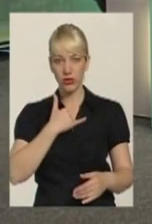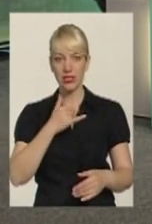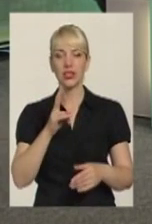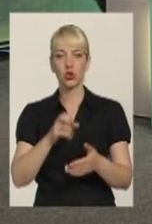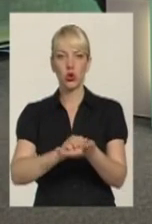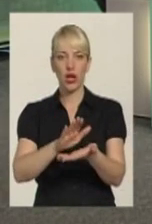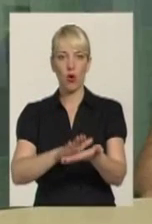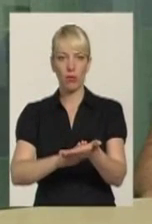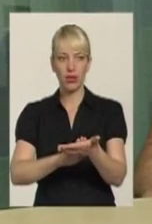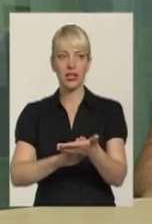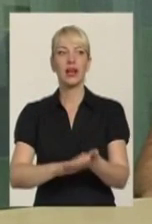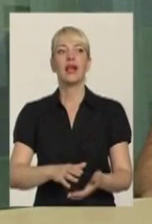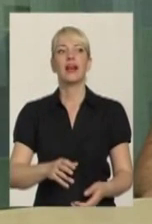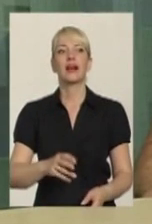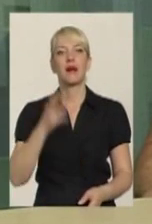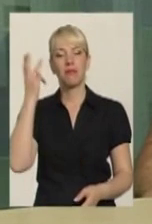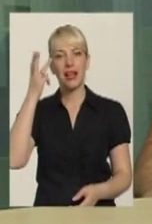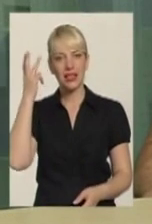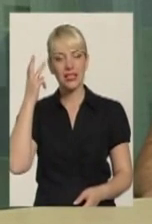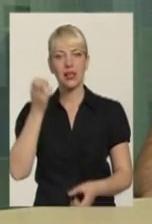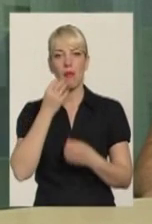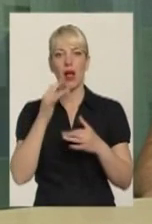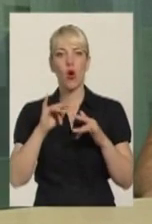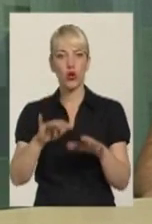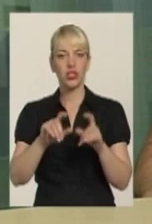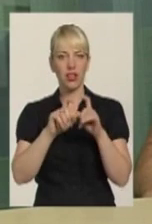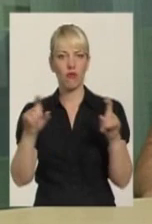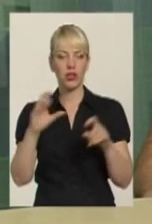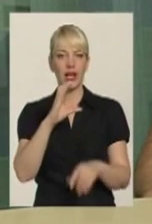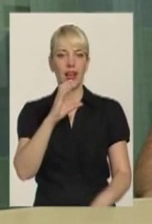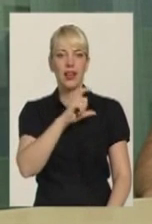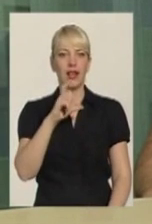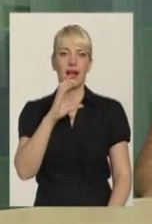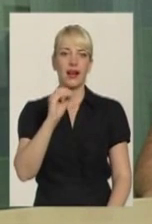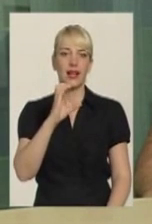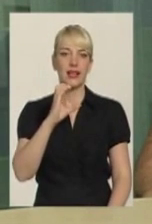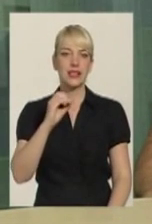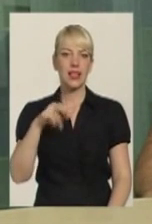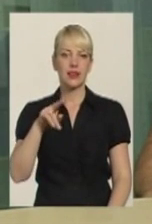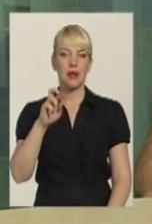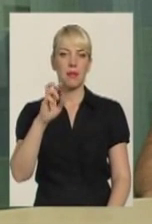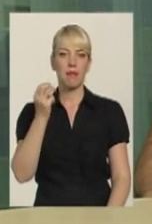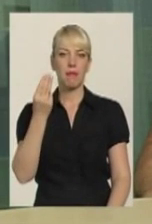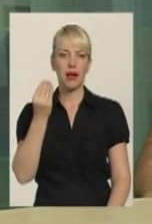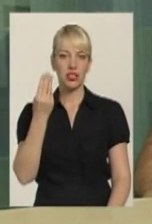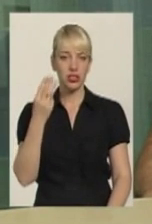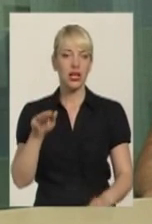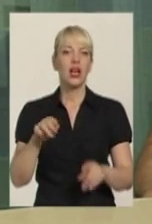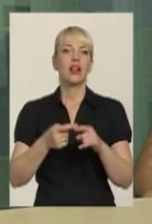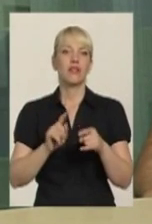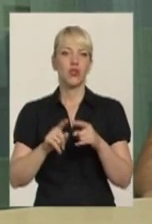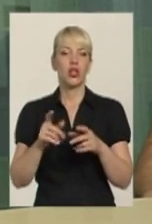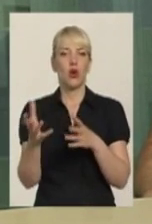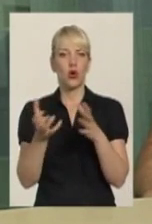на обліку в Хмельницькому владійному фонді ХСБ, допомагає їм всім, чим необхідно. Тому вони получають